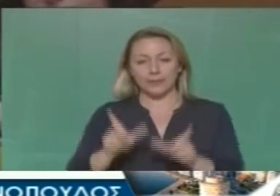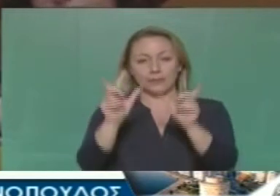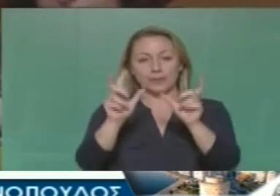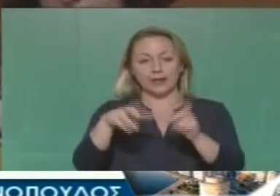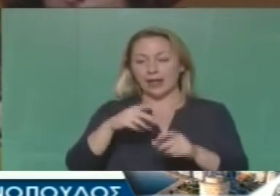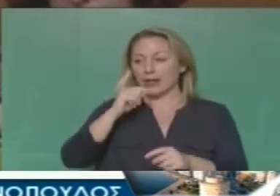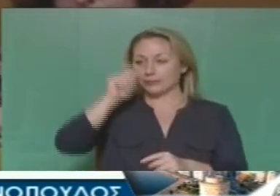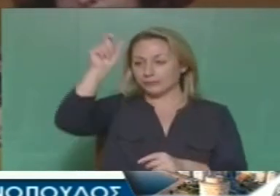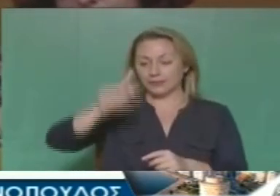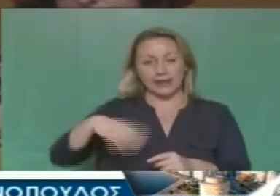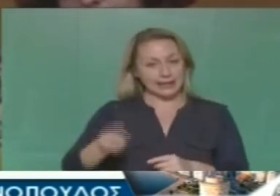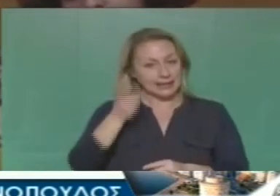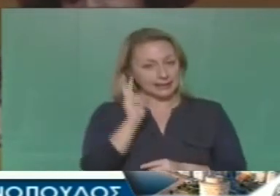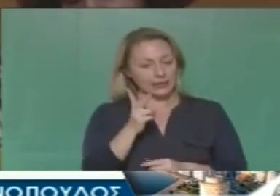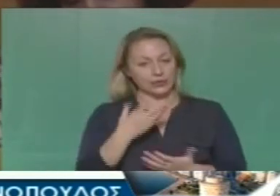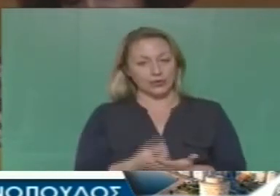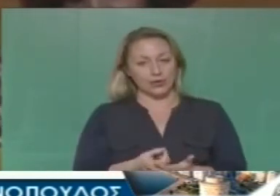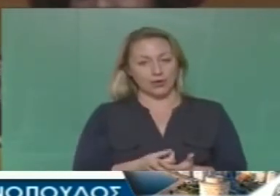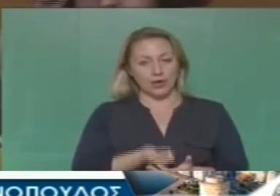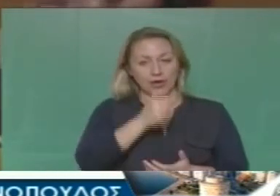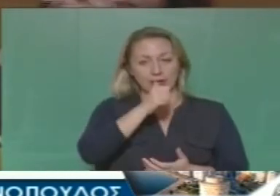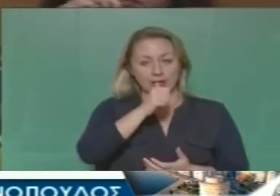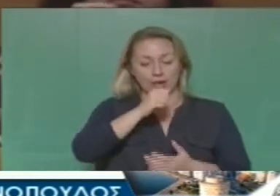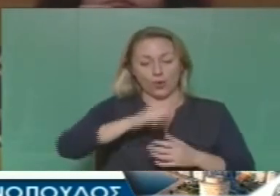κίνδυνοι αντιπλημμυρικά έργα μηδέν